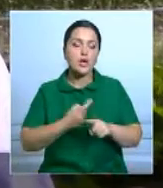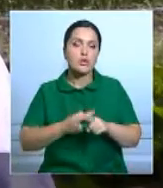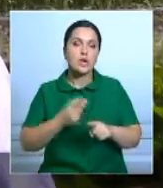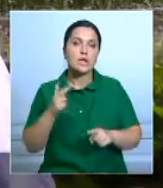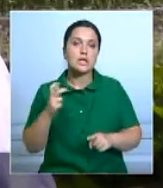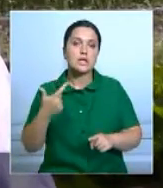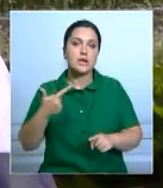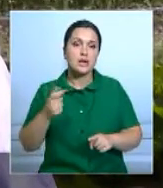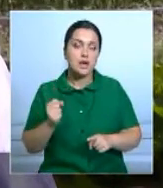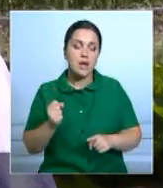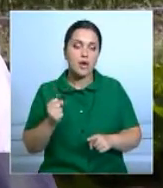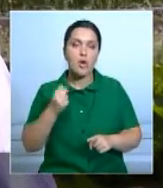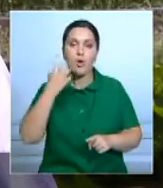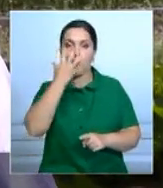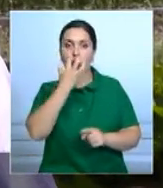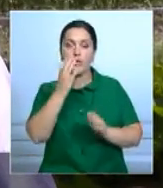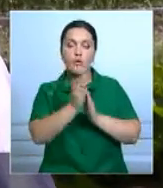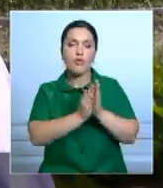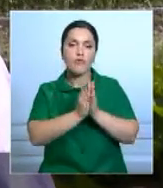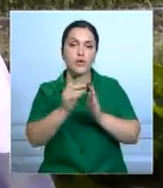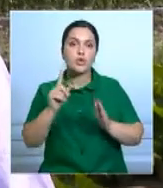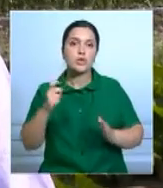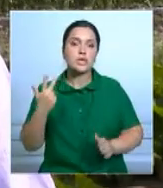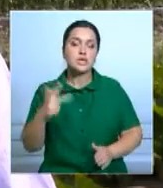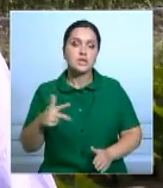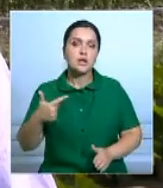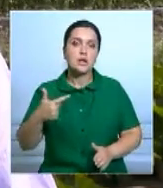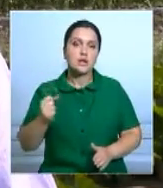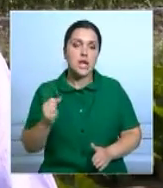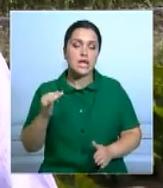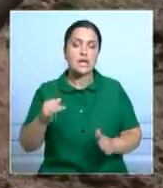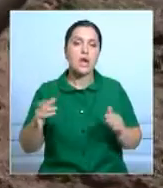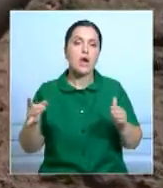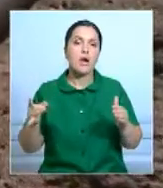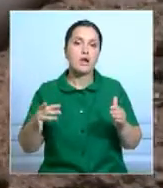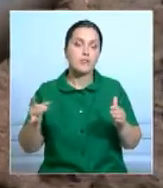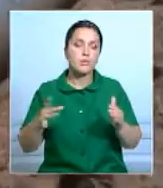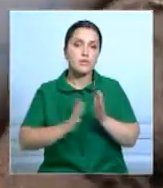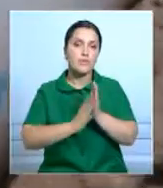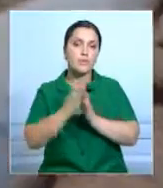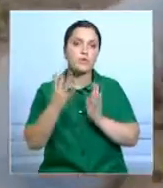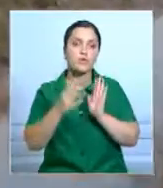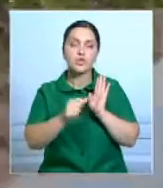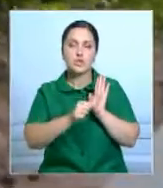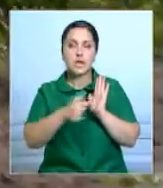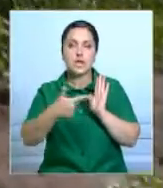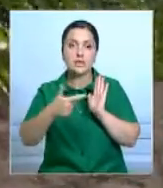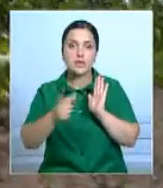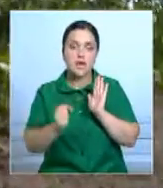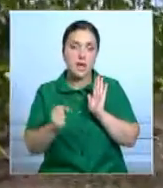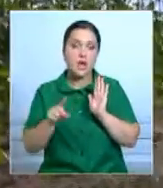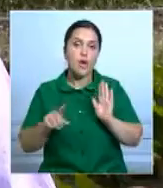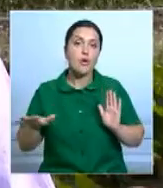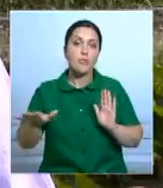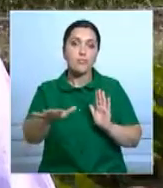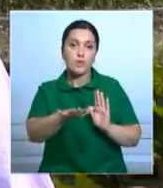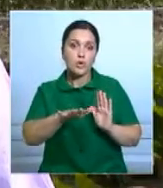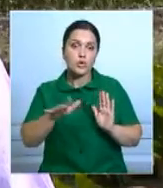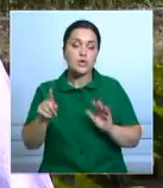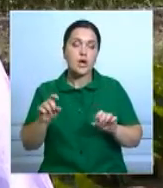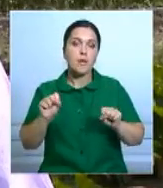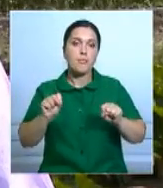овощи на 130 гектарах и бахчевые выращиваем 46 гектар. Вот эта площадь как раз